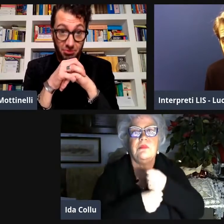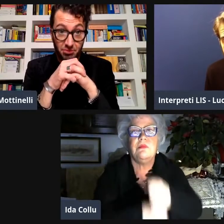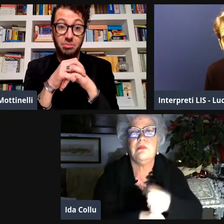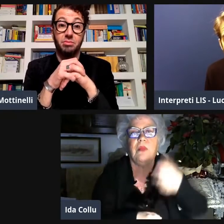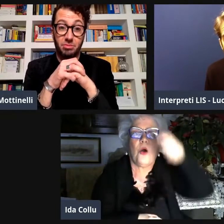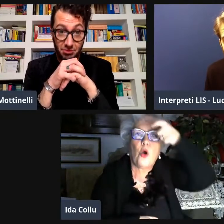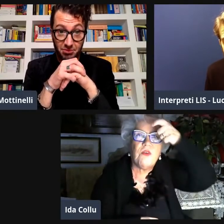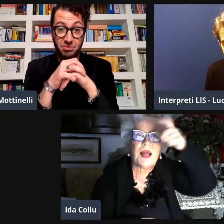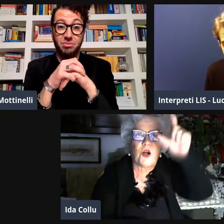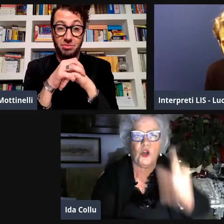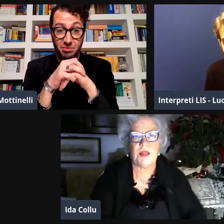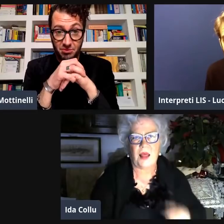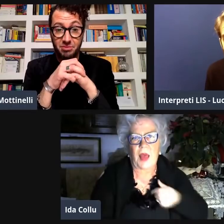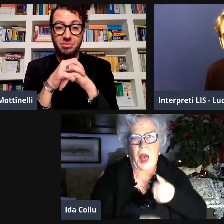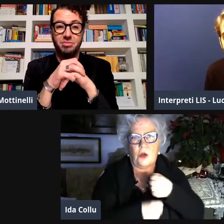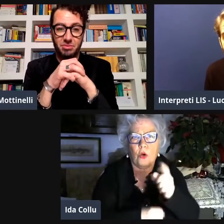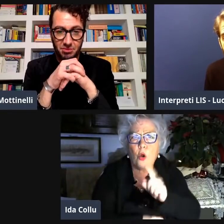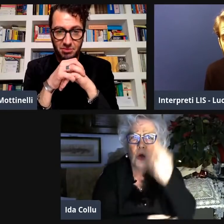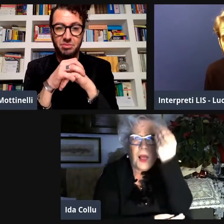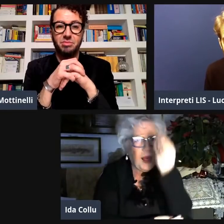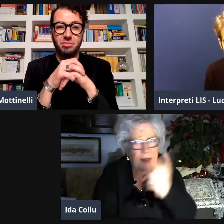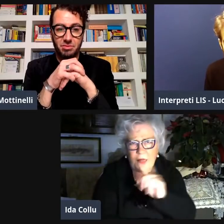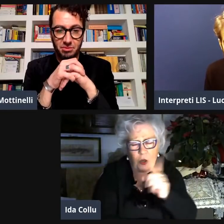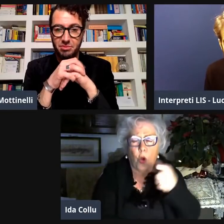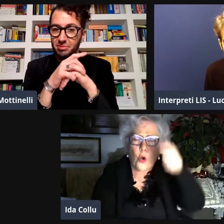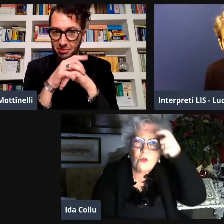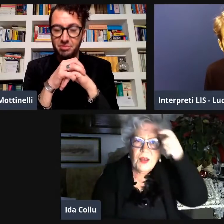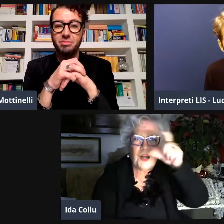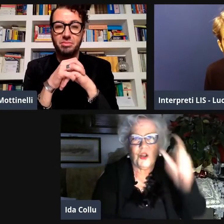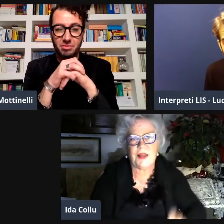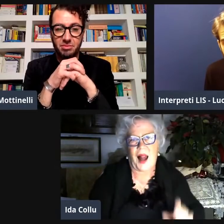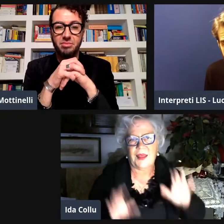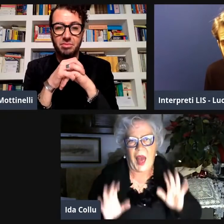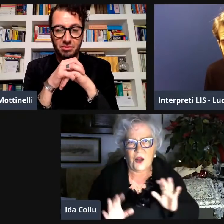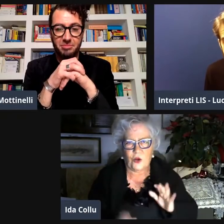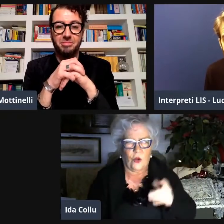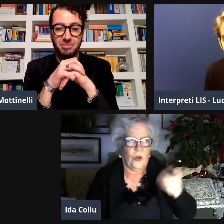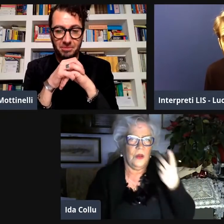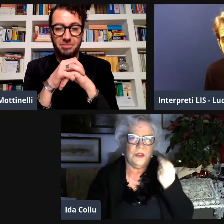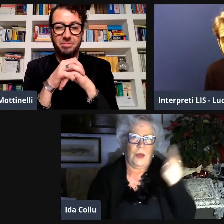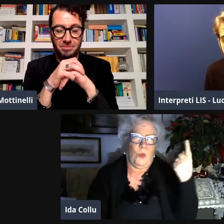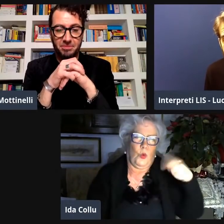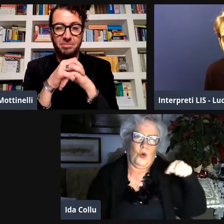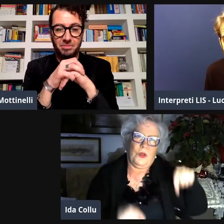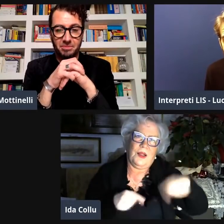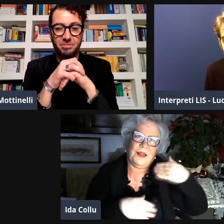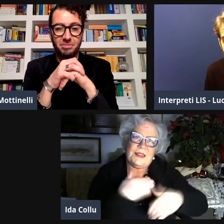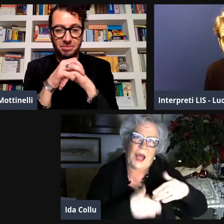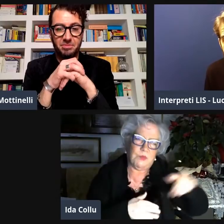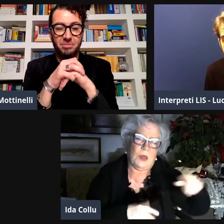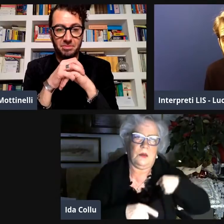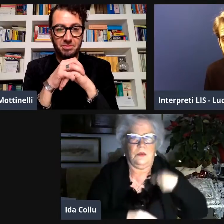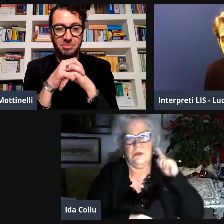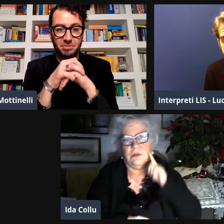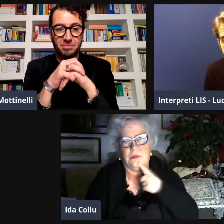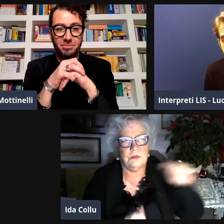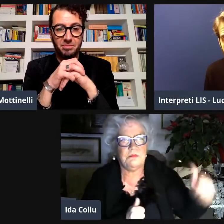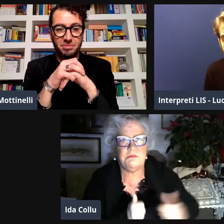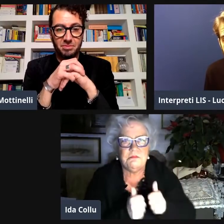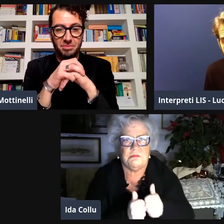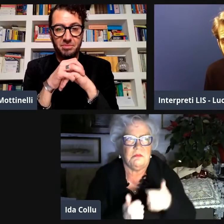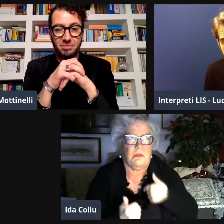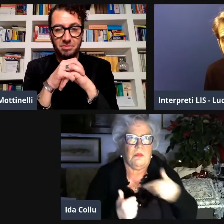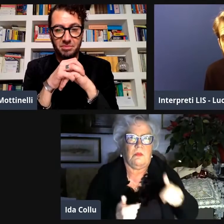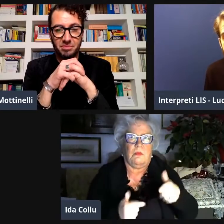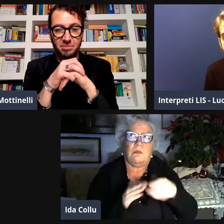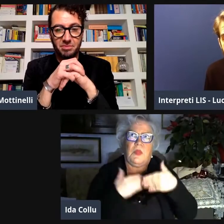firma della Convenzione ONU io c'ero in rappresentanza del governo italiano non dell'ENS del governo italiano insieme